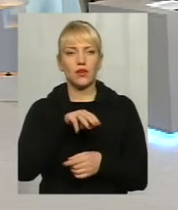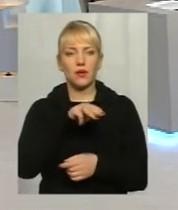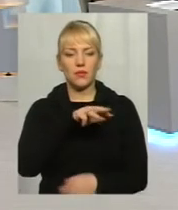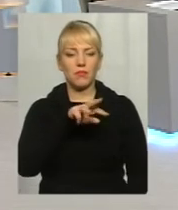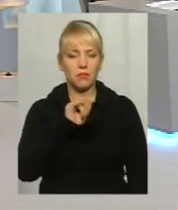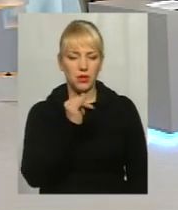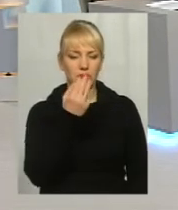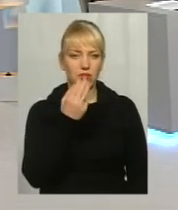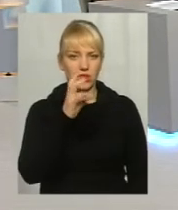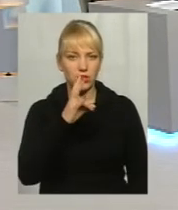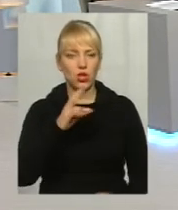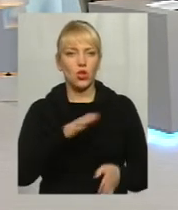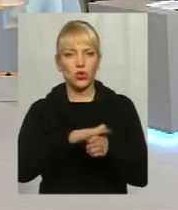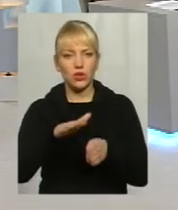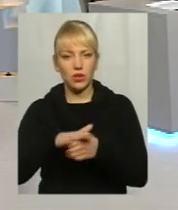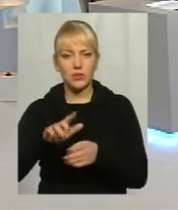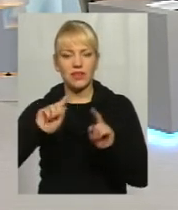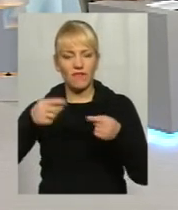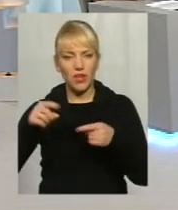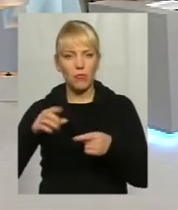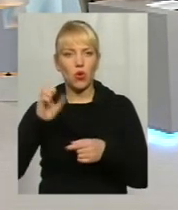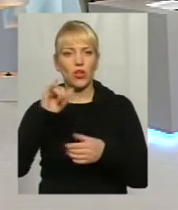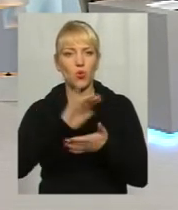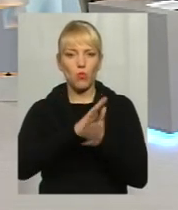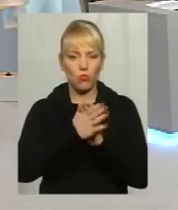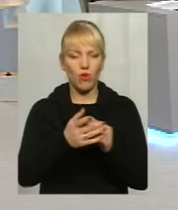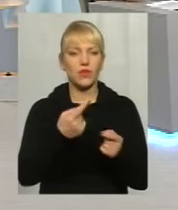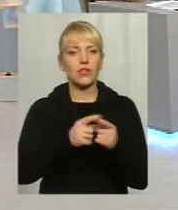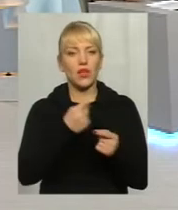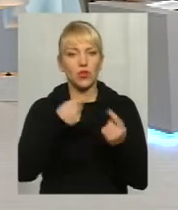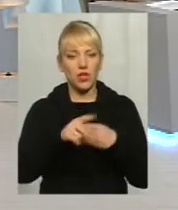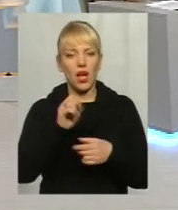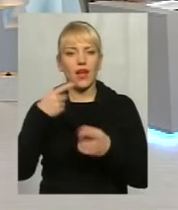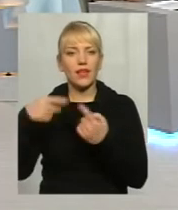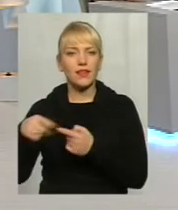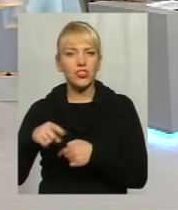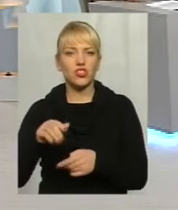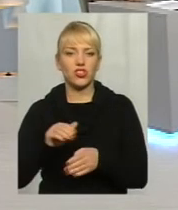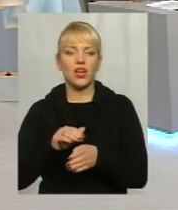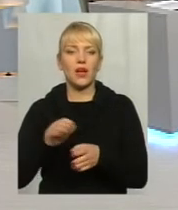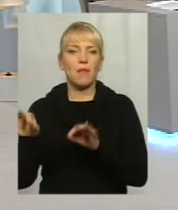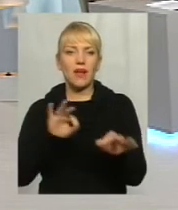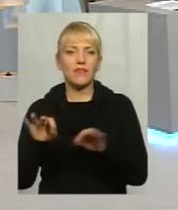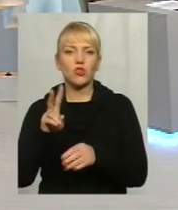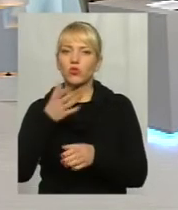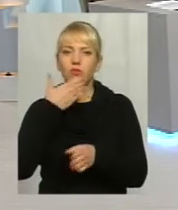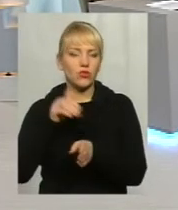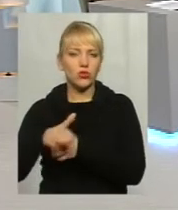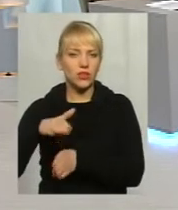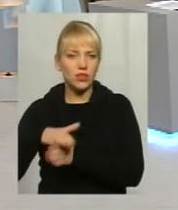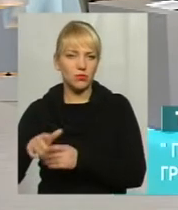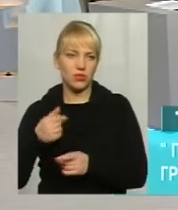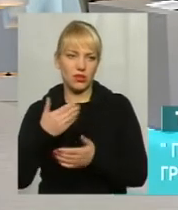вимог і умов – це одне, а є кількість інших перевізників, які так і не дотримуються. І ми все ж таки